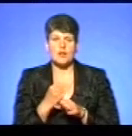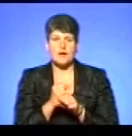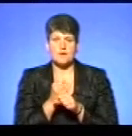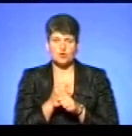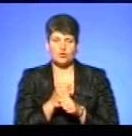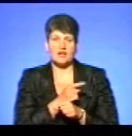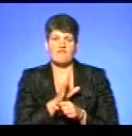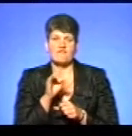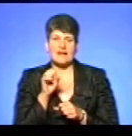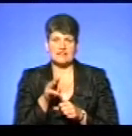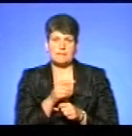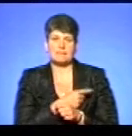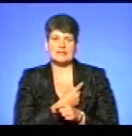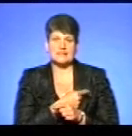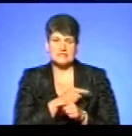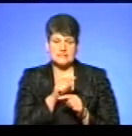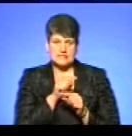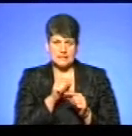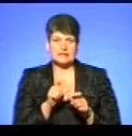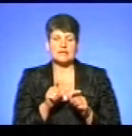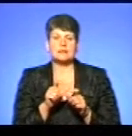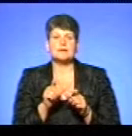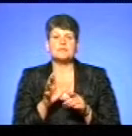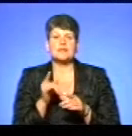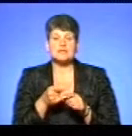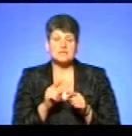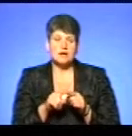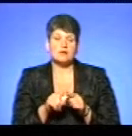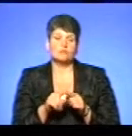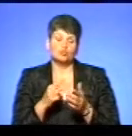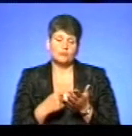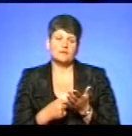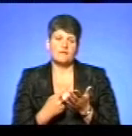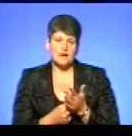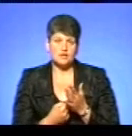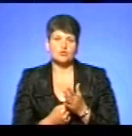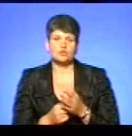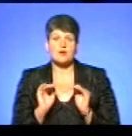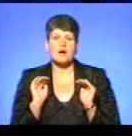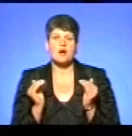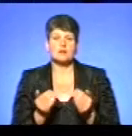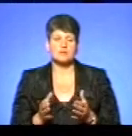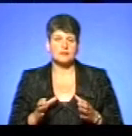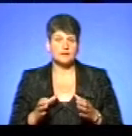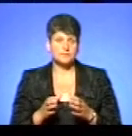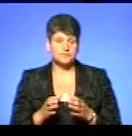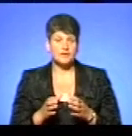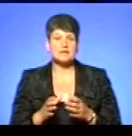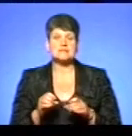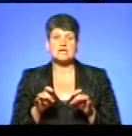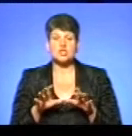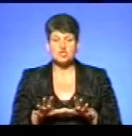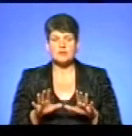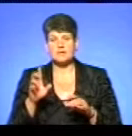медицини, це лабораторія кредитована, саме досліджена африканською, чому з мене, і було підтверджено карантин. Значить, за рішеннями державного